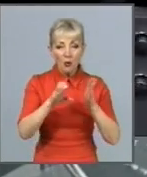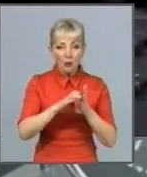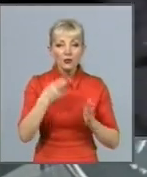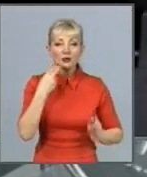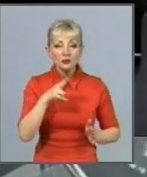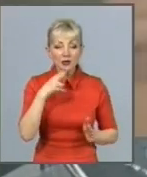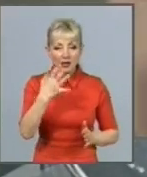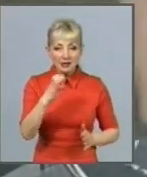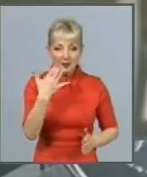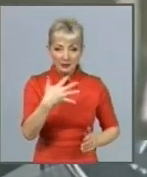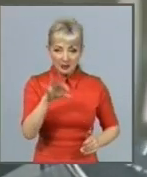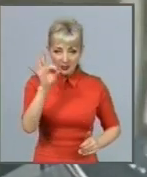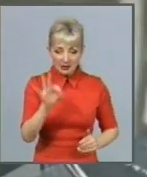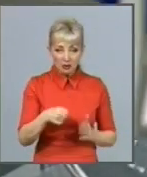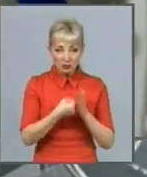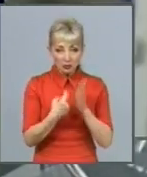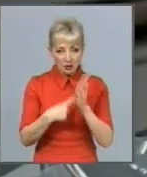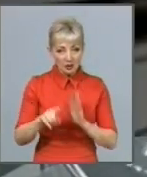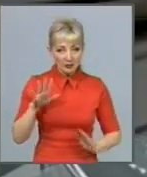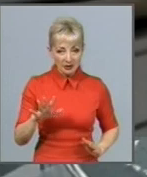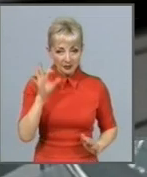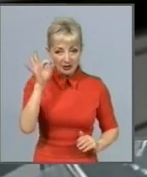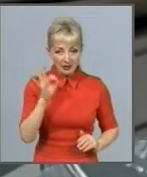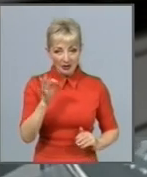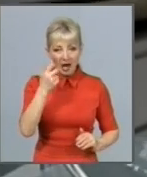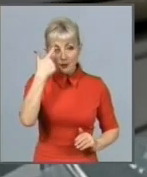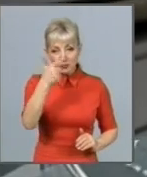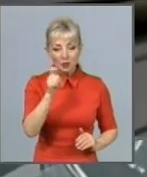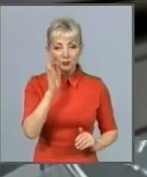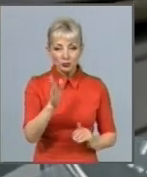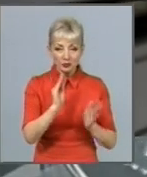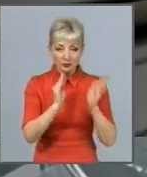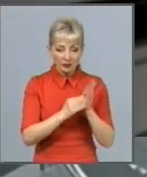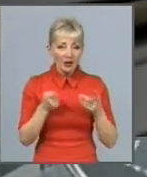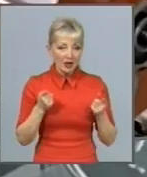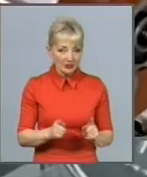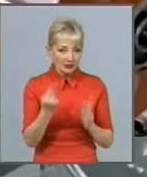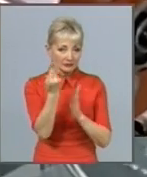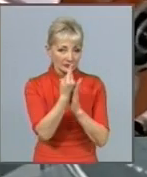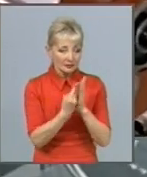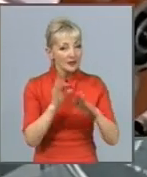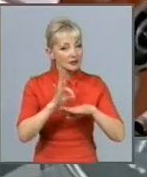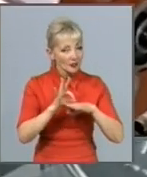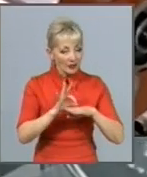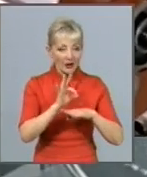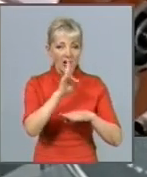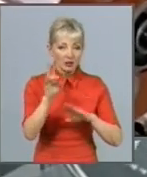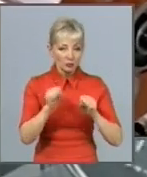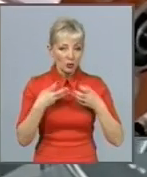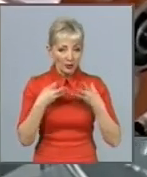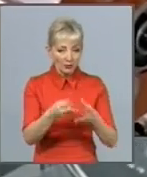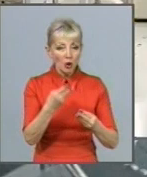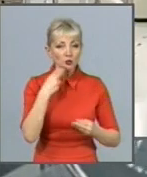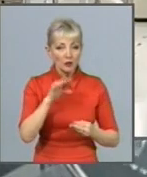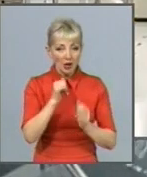до 65%. Попередження будуть містити реалістичні зображення хвороб, викликаних курінням, і щорічно оновлюватимуться.